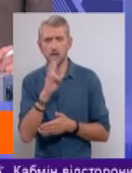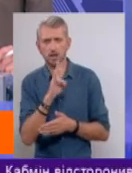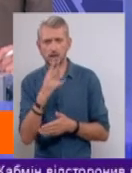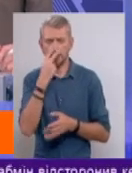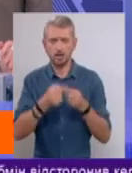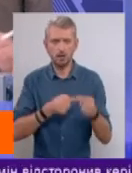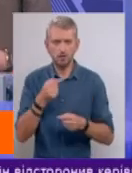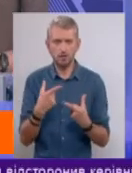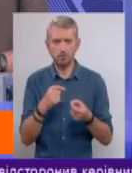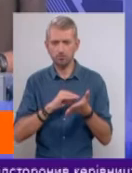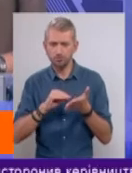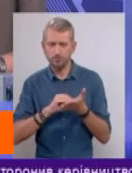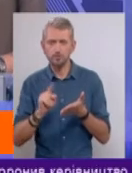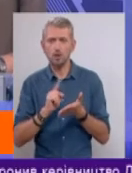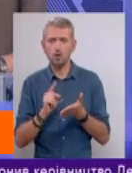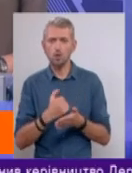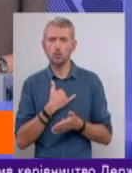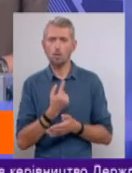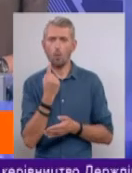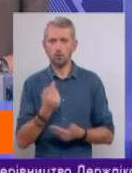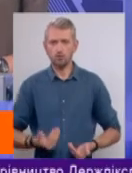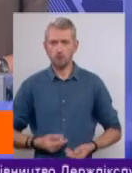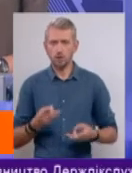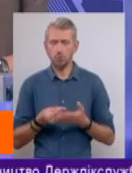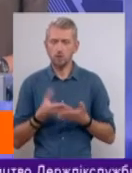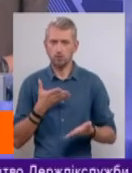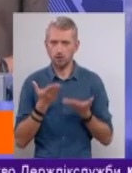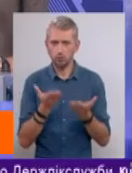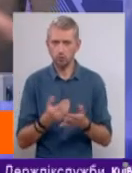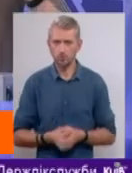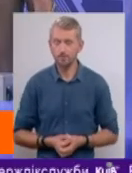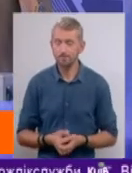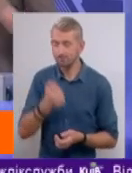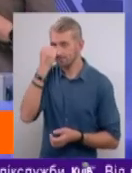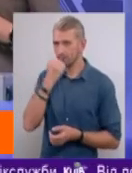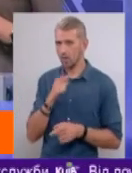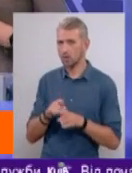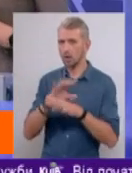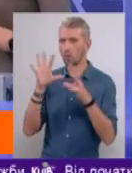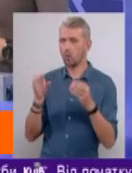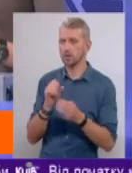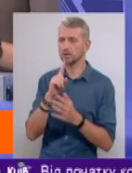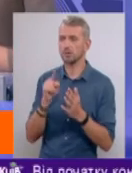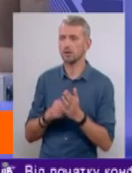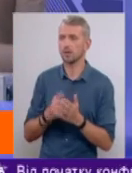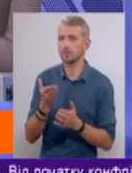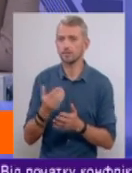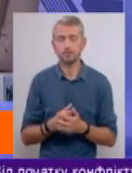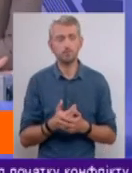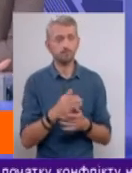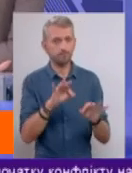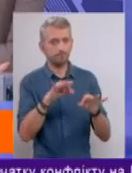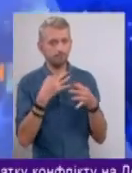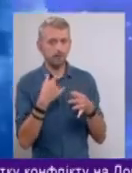традиції, де говорять, що у нас одне життя, і його потрібно цінувати. Прошу. Дякую. Ну, таке комплексне питання. З вашого